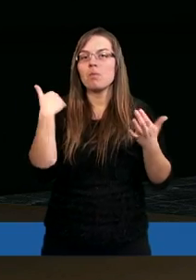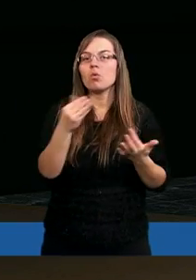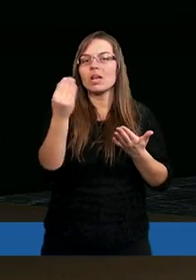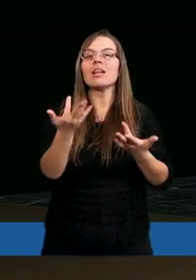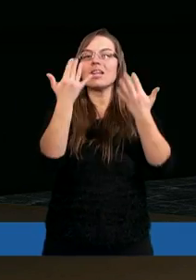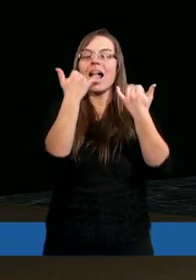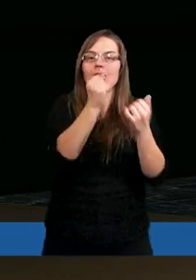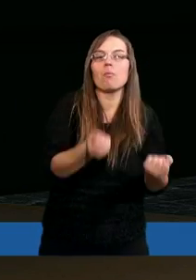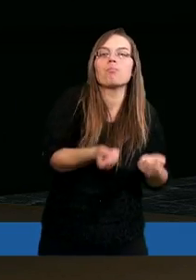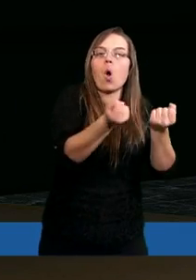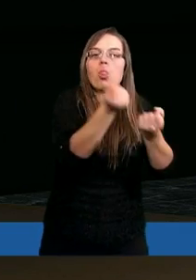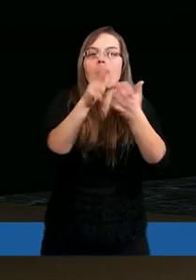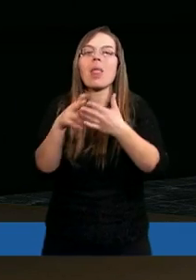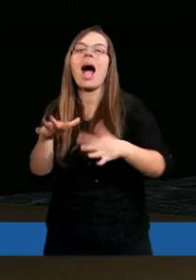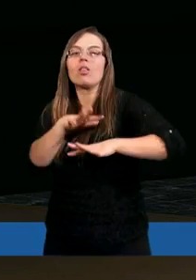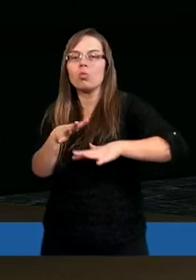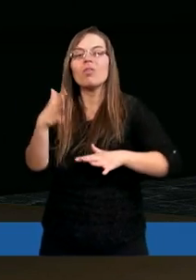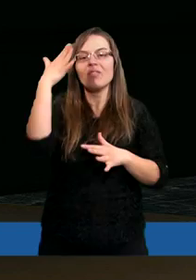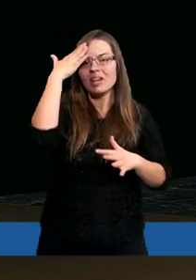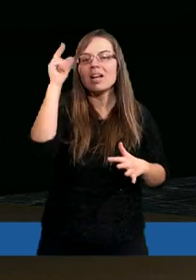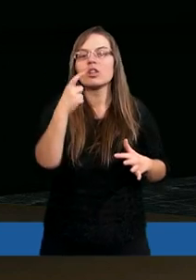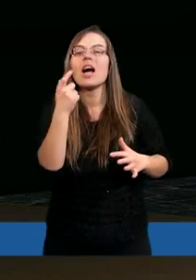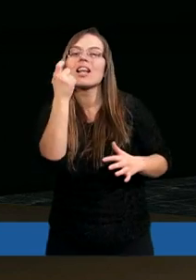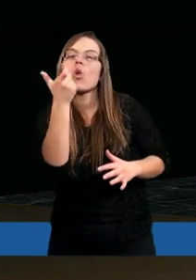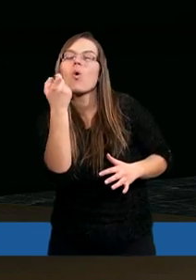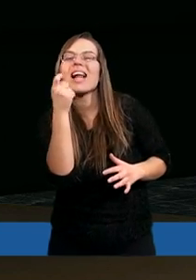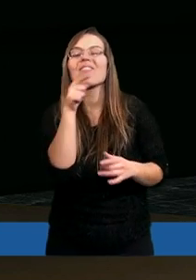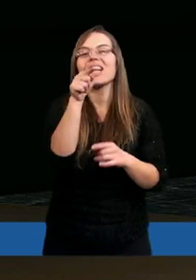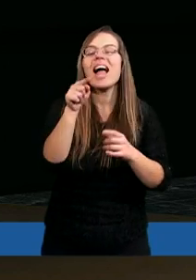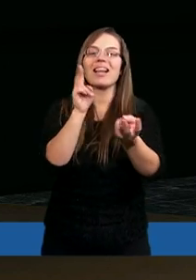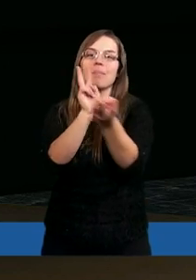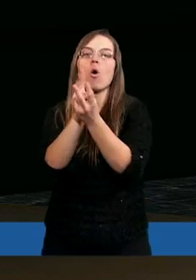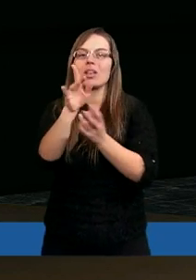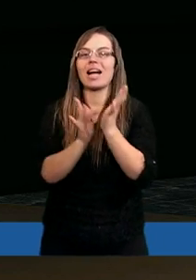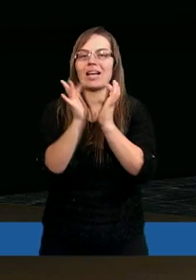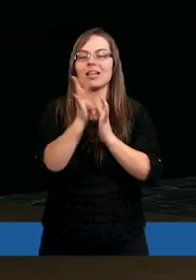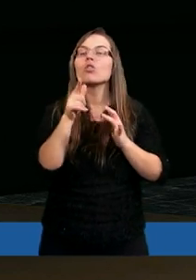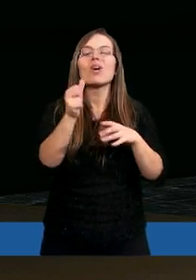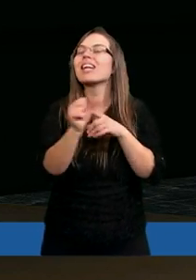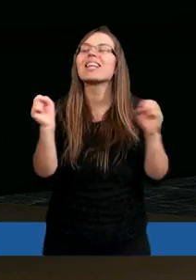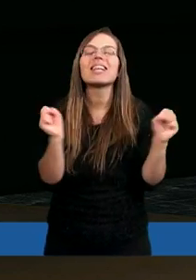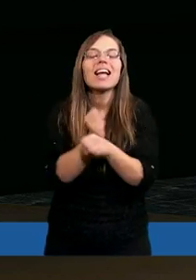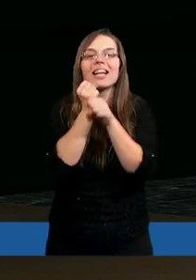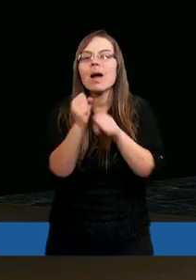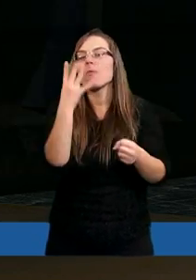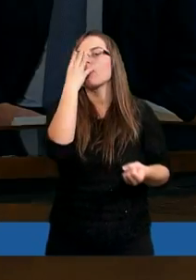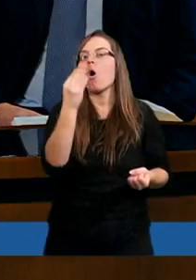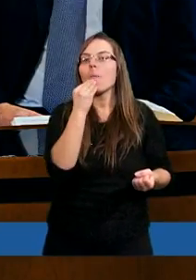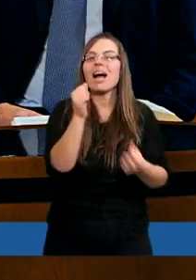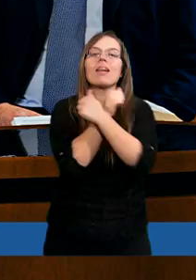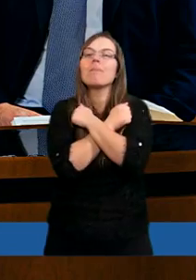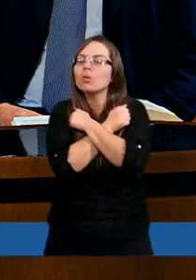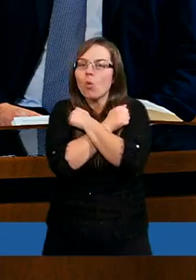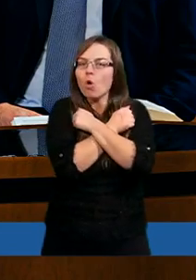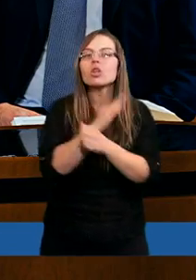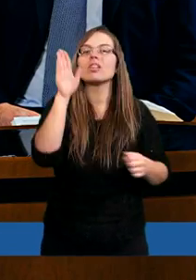jeszcze innych podnosić na duchu, wiedząc, co za chwilę Go spotka. To jest niesamowity obraz Jego